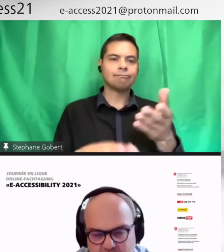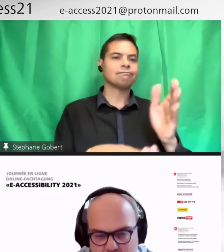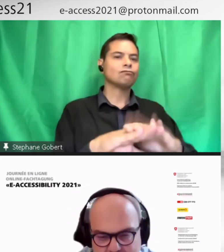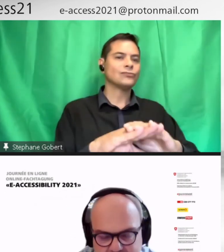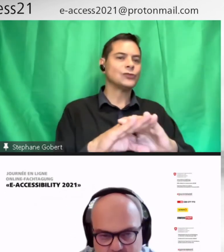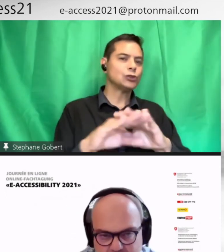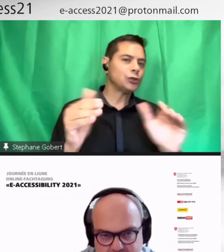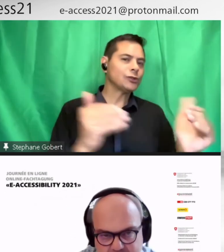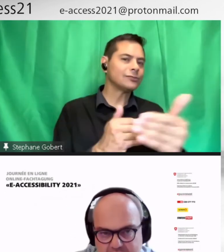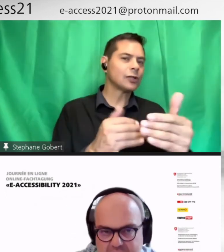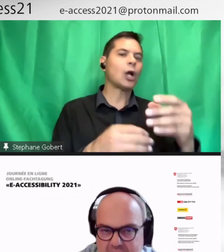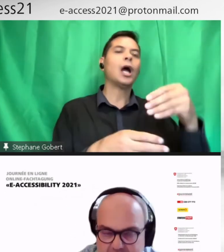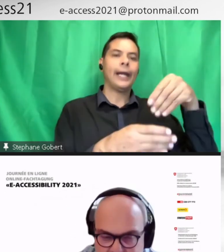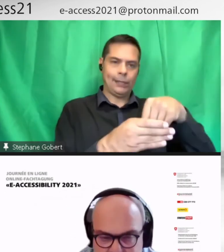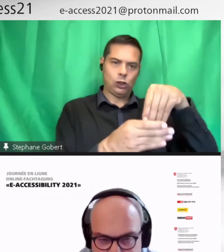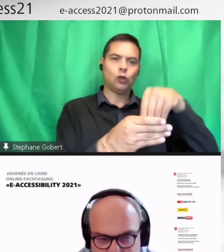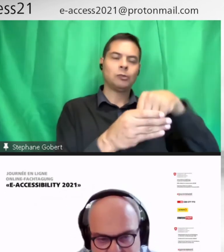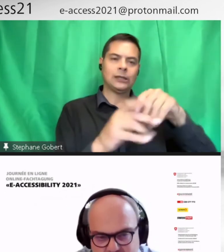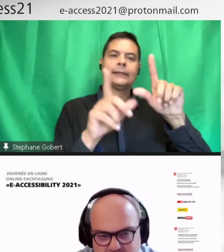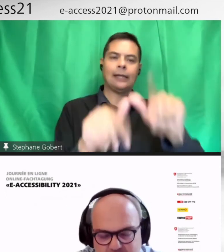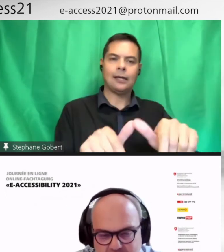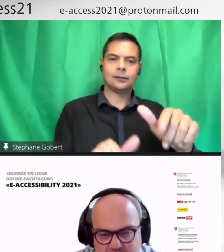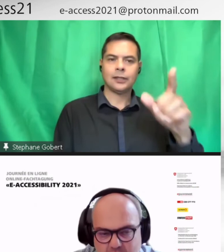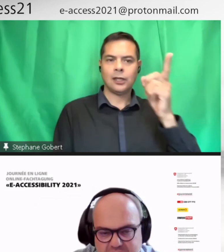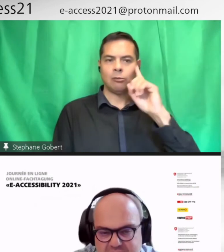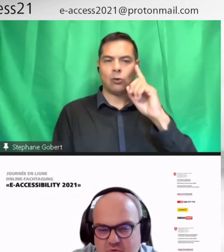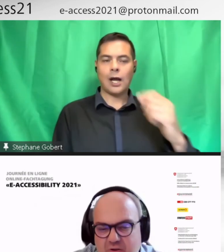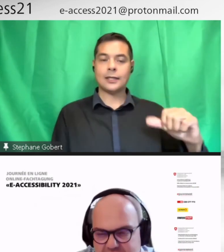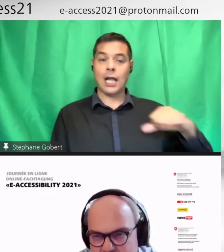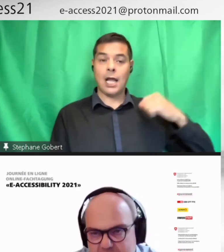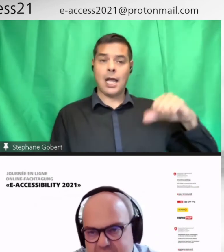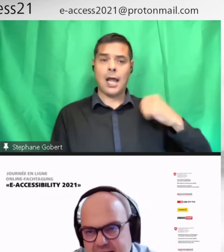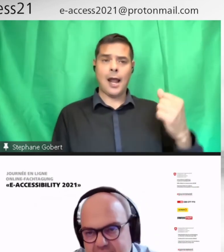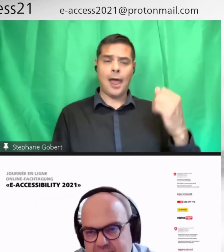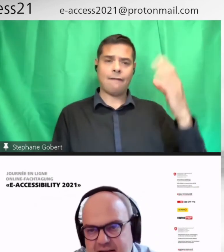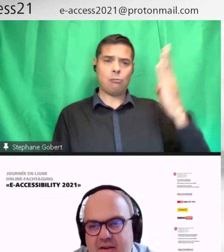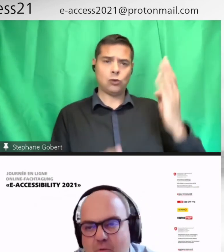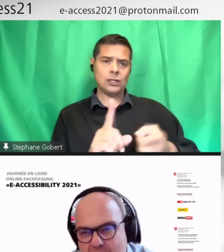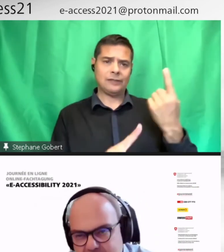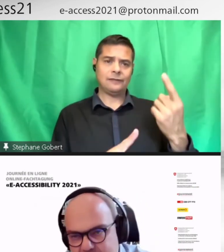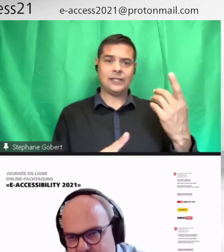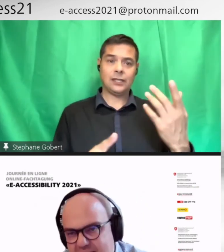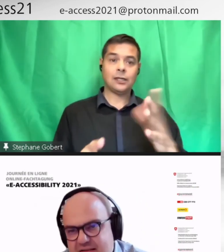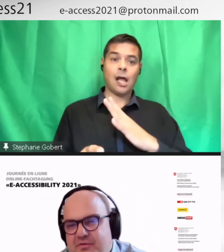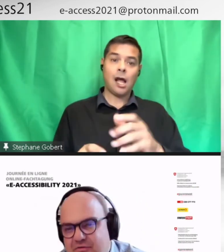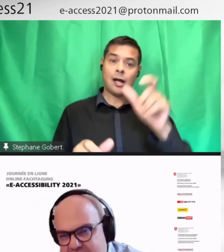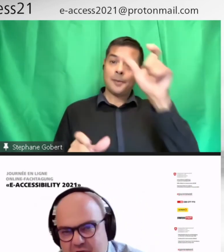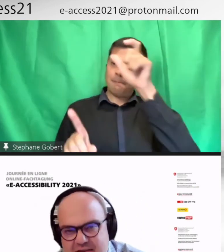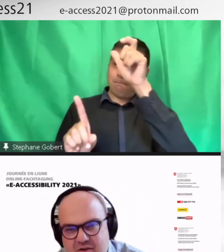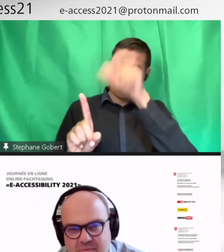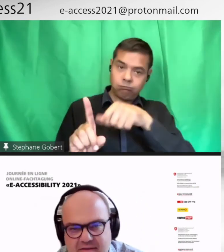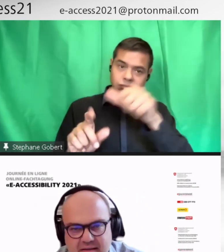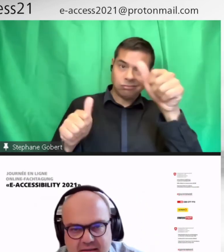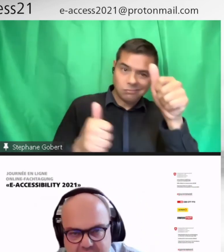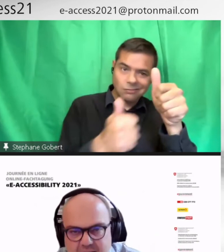besoins particuliers, ils sont dans une situation d'apprentissage d'un enseignant spécialisé qui les accompagne. Qu-ce que fait cet enseignant